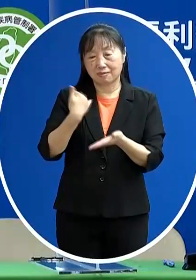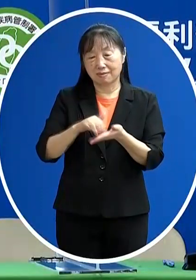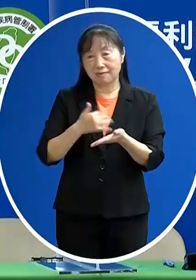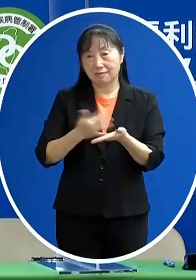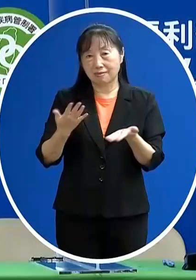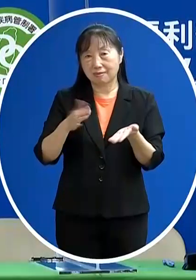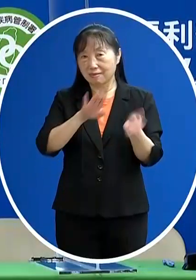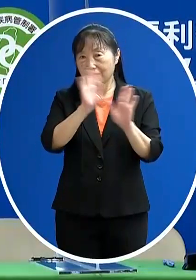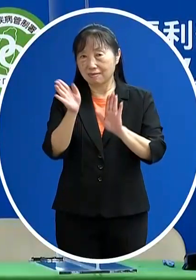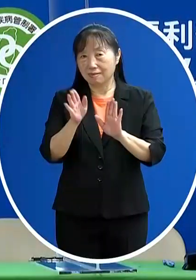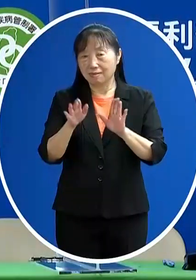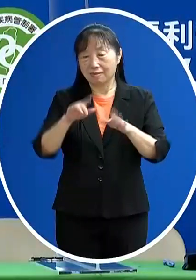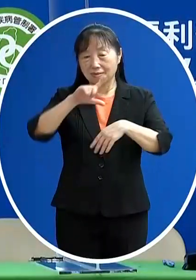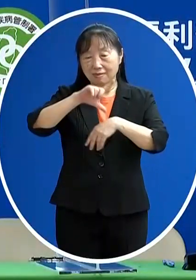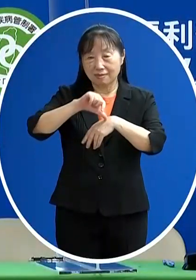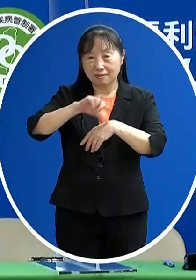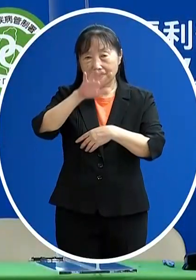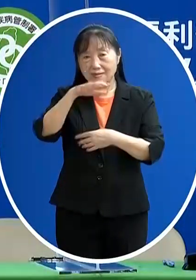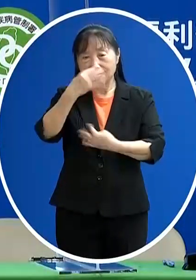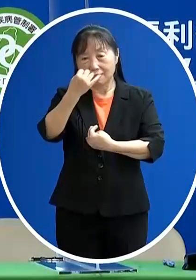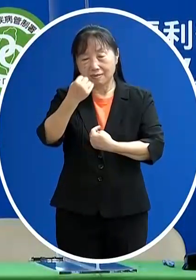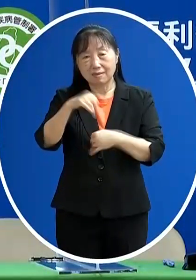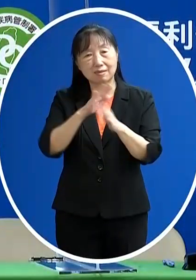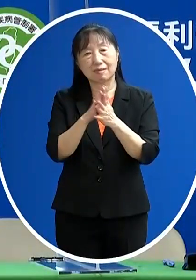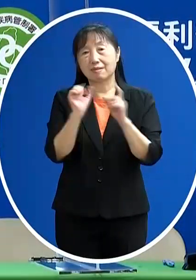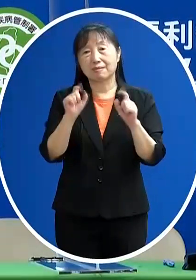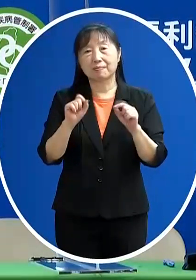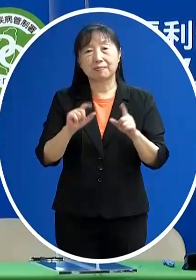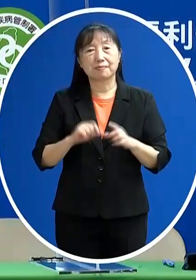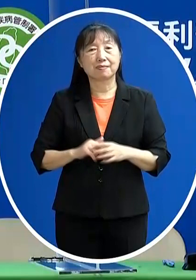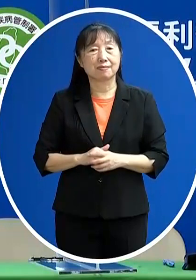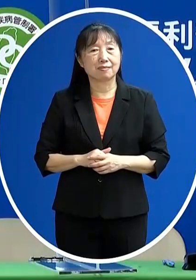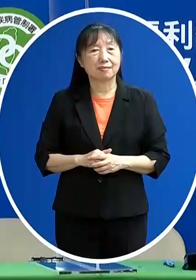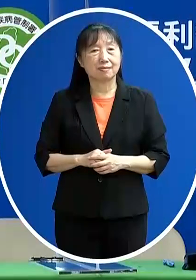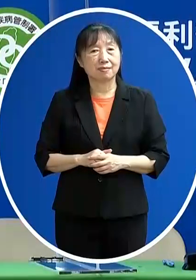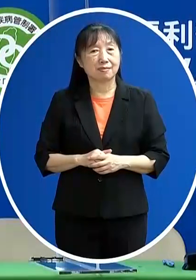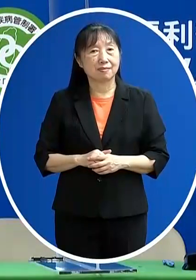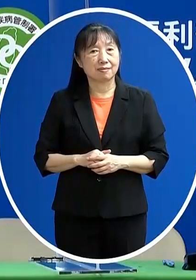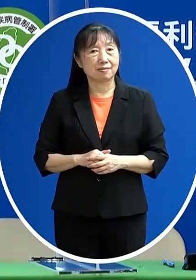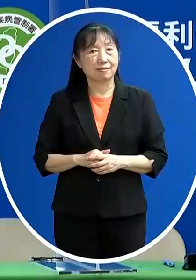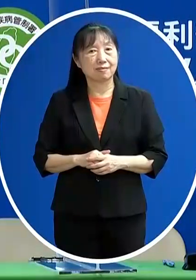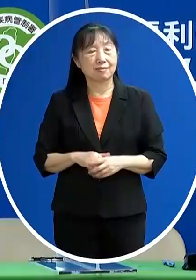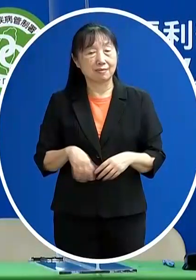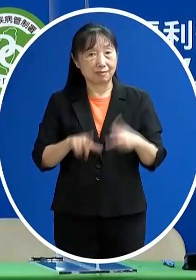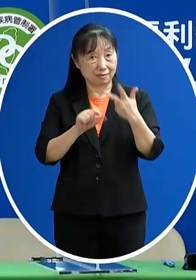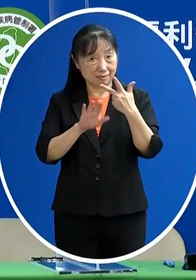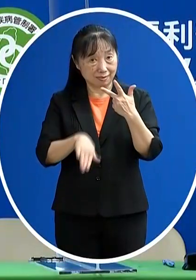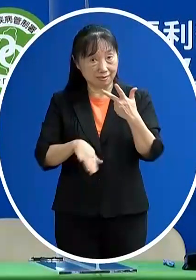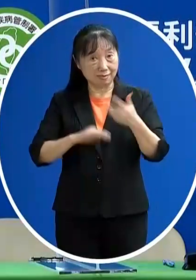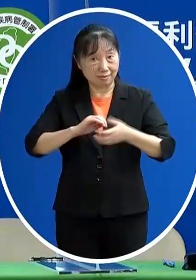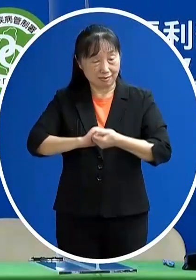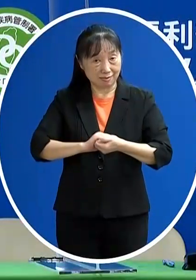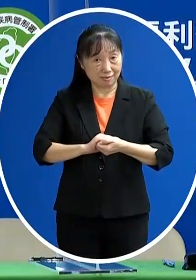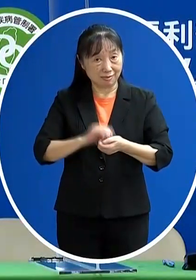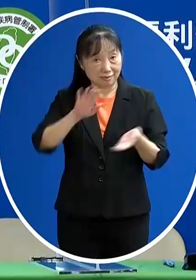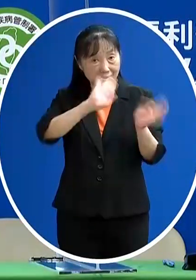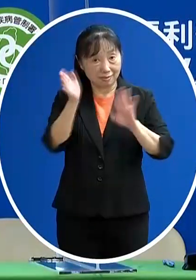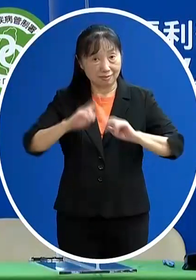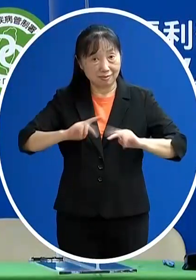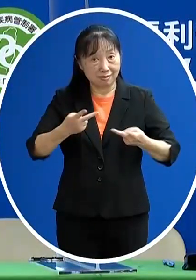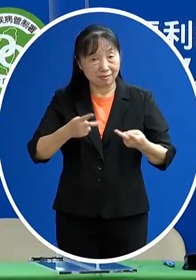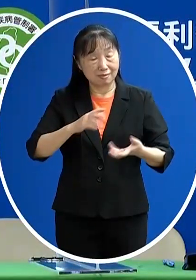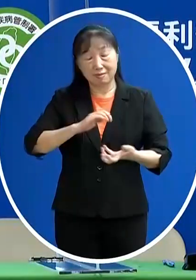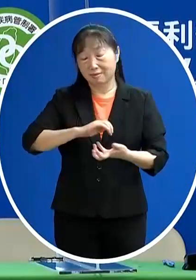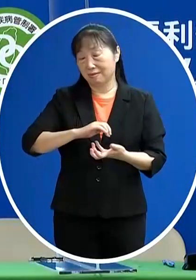就是的時間點 弱點也都不大一樣那是不是有可能在7月底就開始反轉我認為